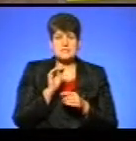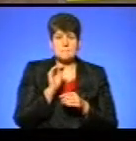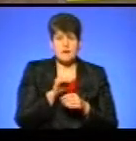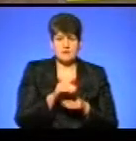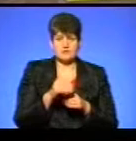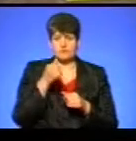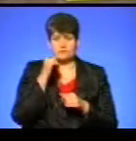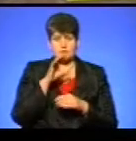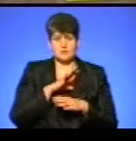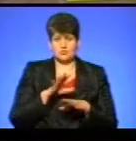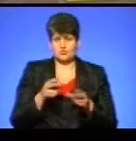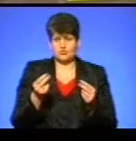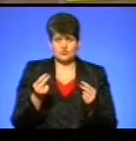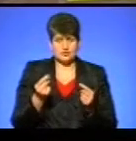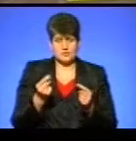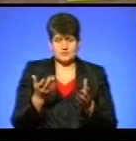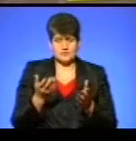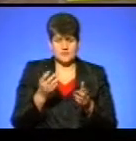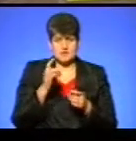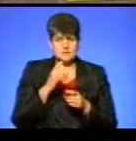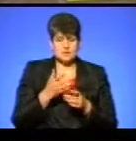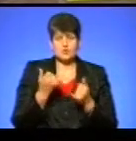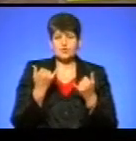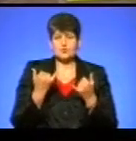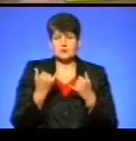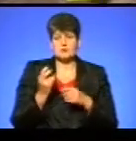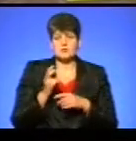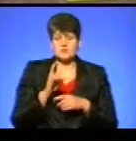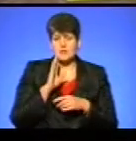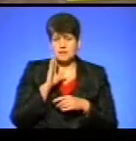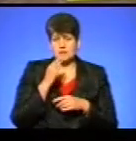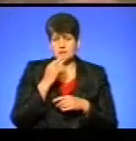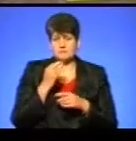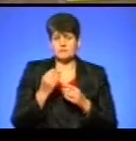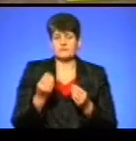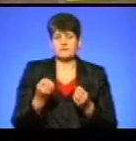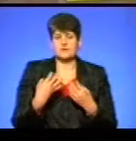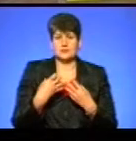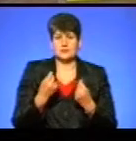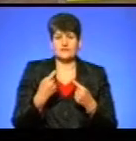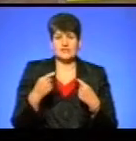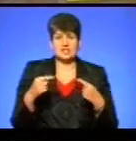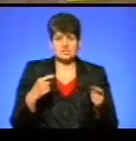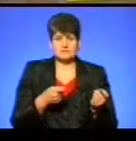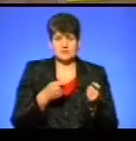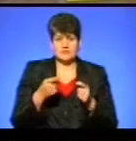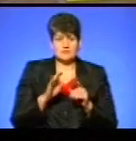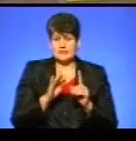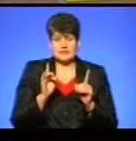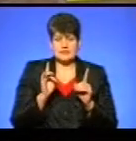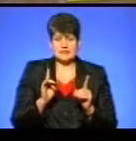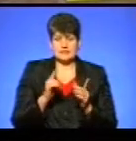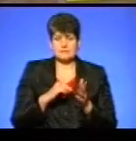Вчора не було грошей на заправку. Сьогодні ми прийшли рано, нам поступили гроші від інших перевезень, бо ми не тільки міськими